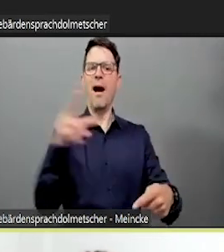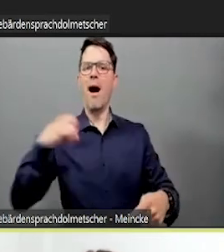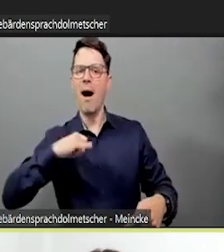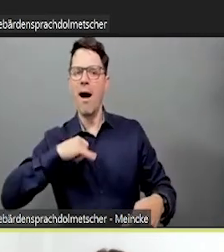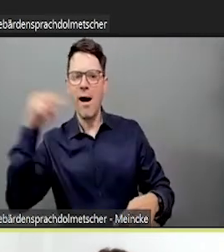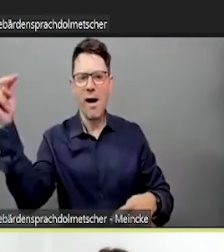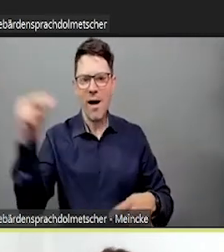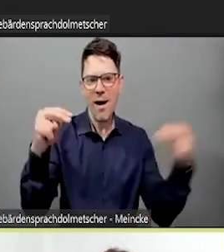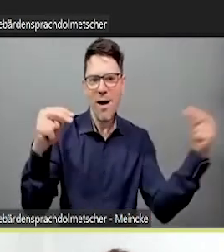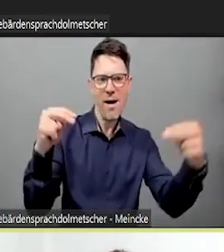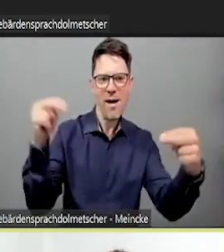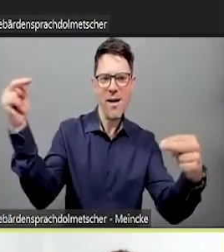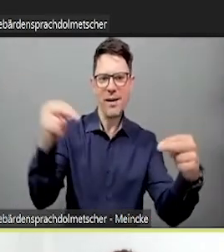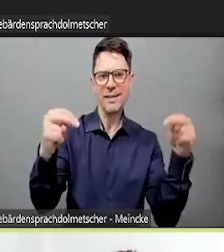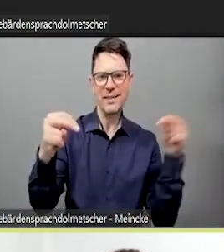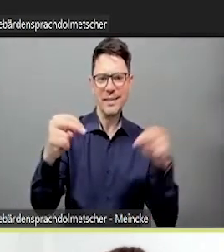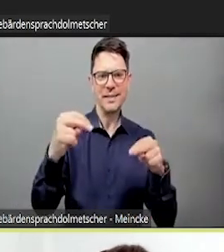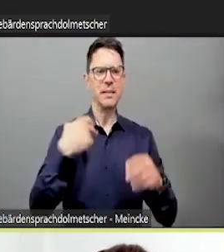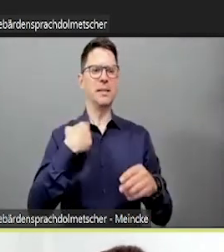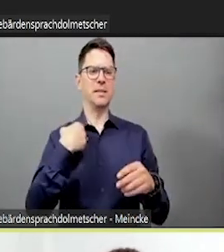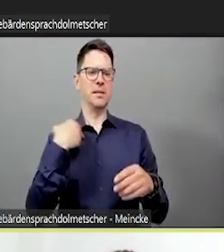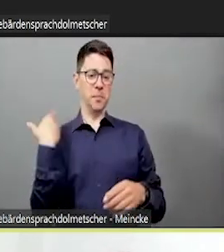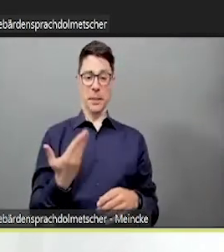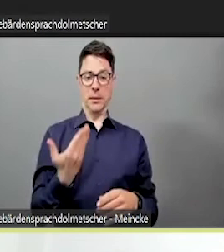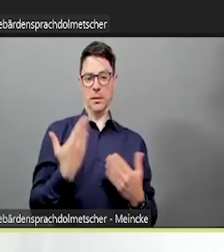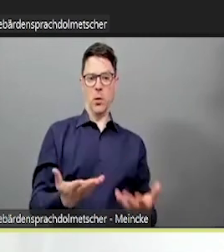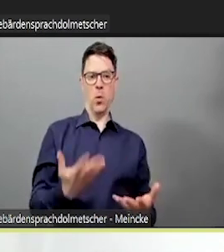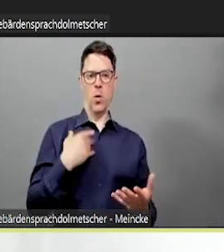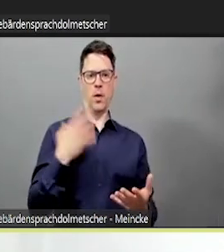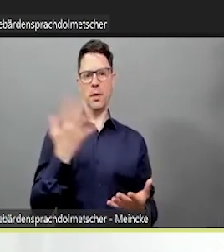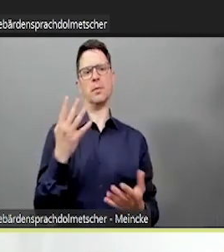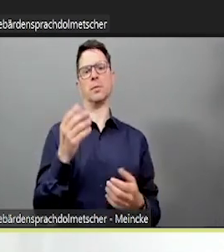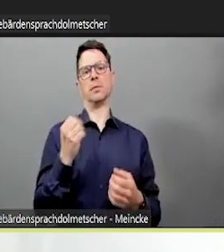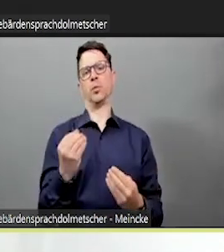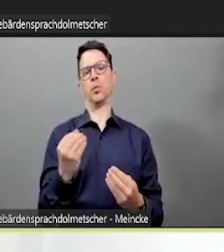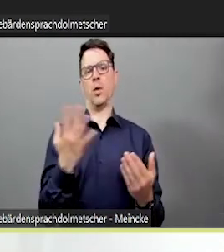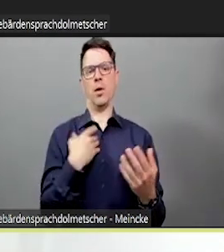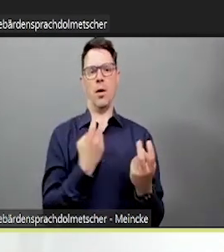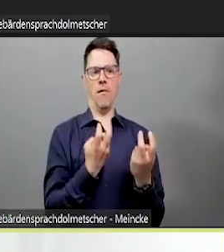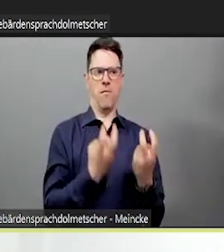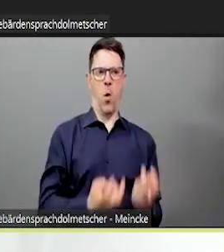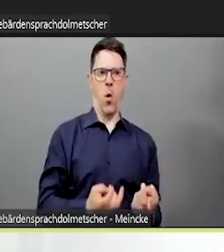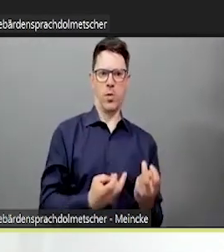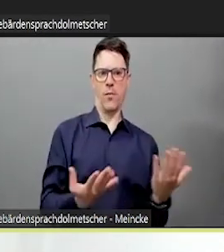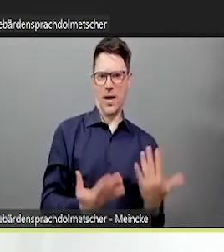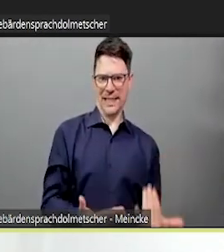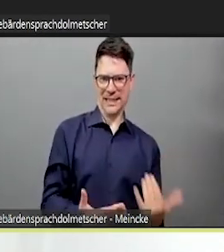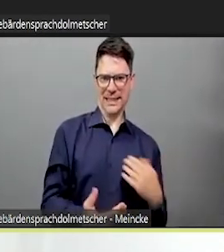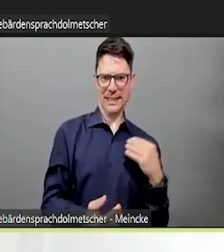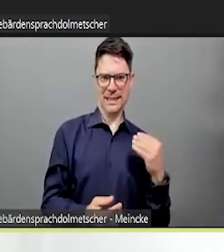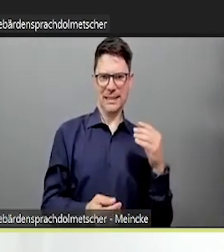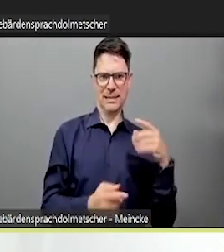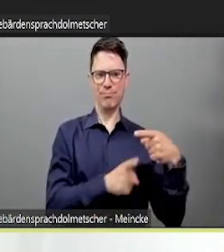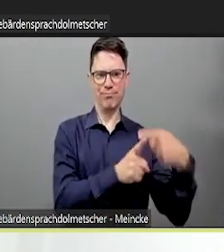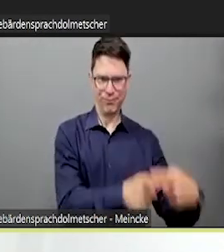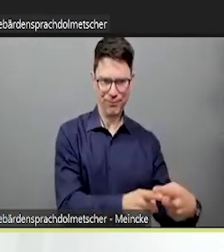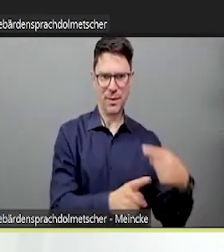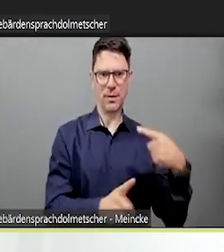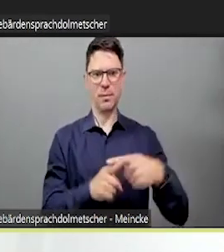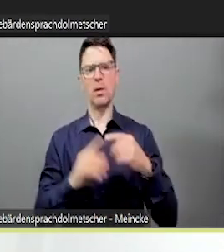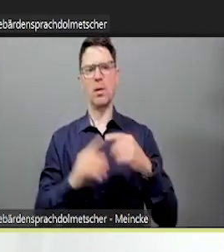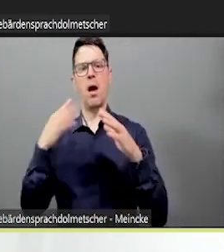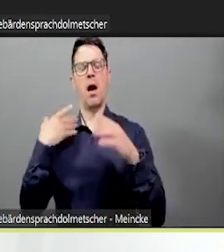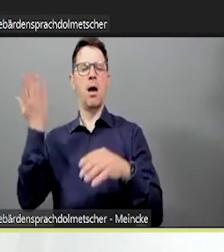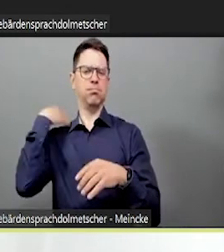Gespräch kommen konnte, also sowas wie, bist du fürs Studium hierher gezogen, wie lange wohnst du da schon, fühlst du dich da wohl oder sowas.